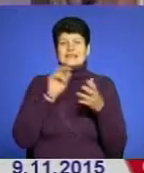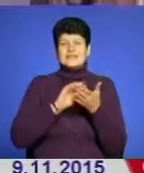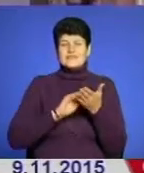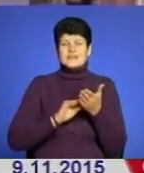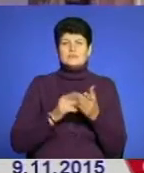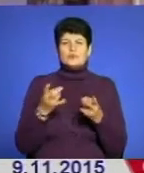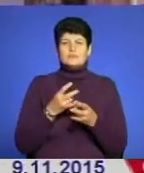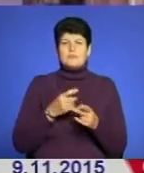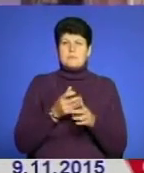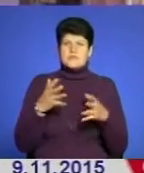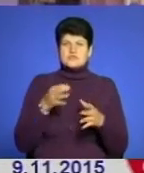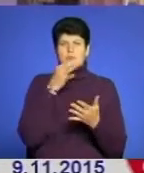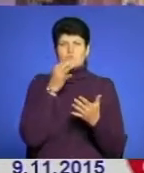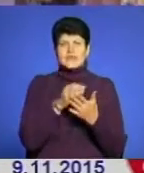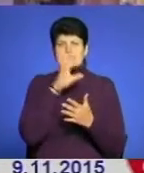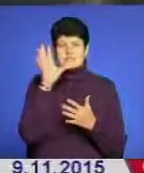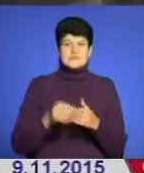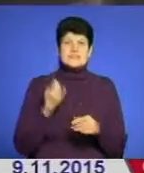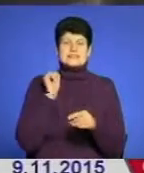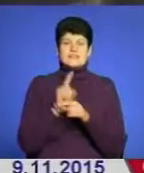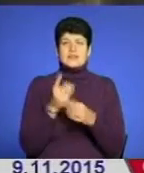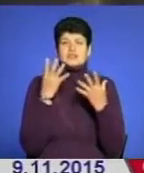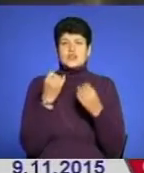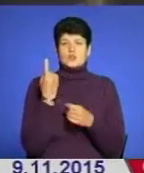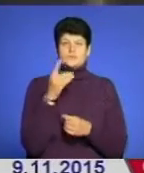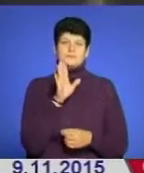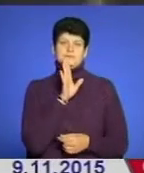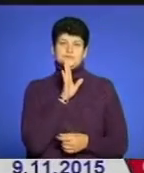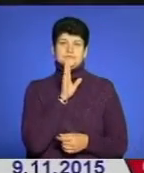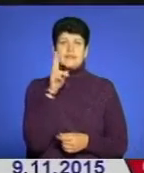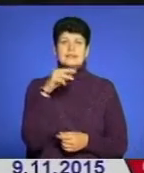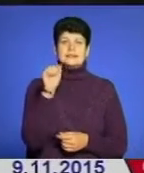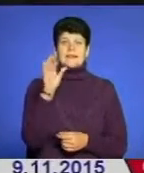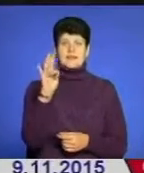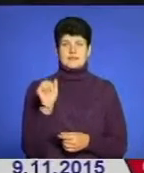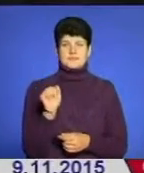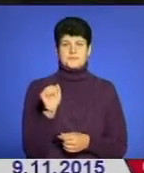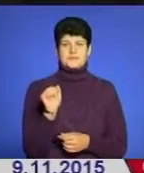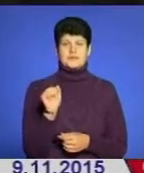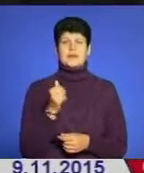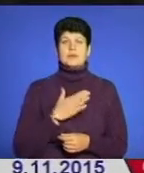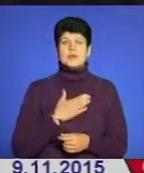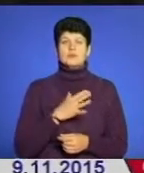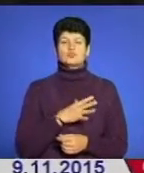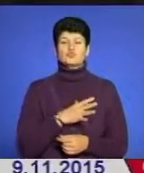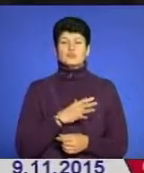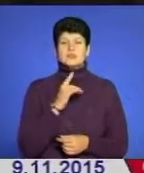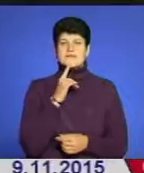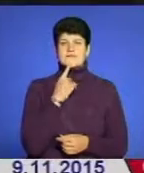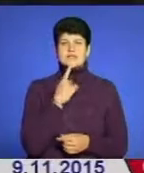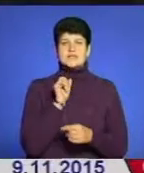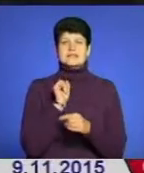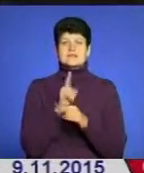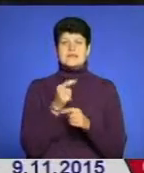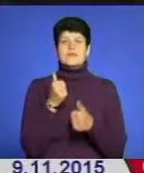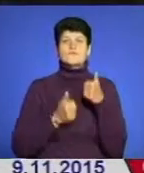найбільш відповідальним зі всіх завдань і для ще однієї учасниці – Дани. Для мене було найважче завдання